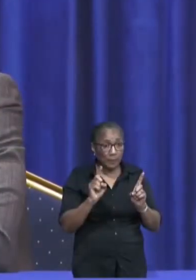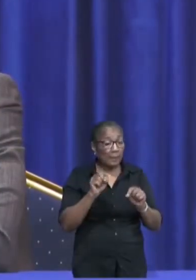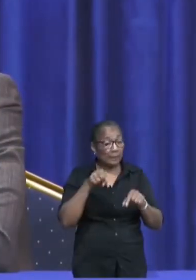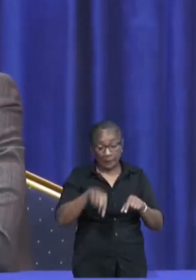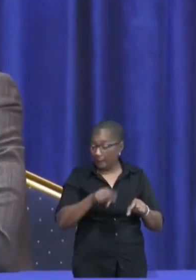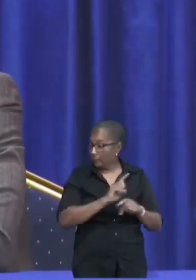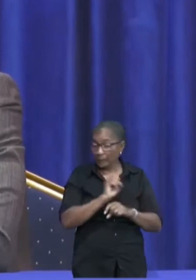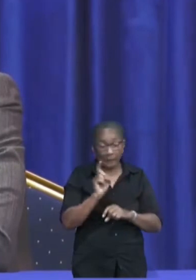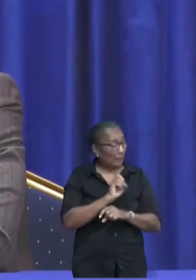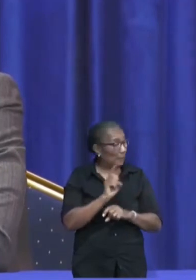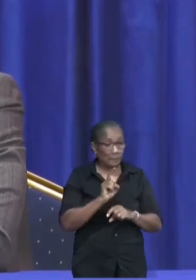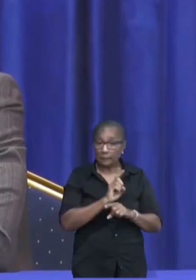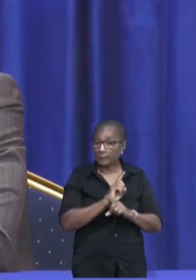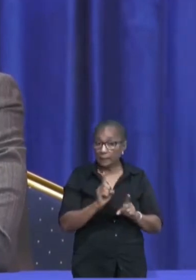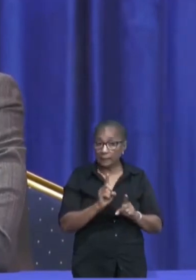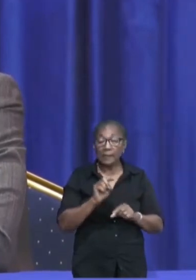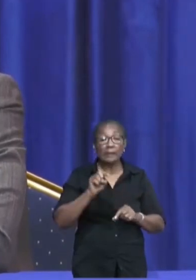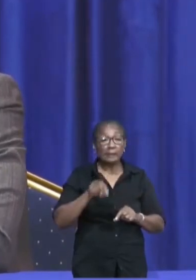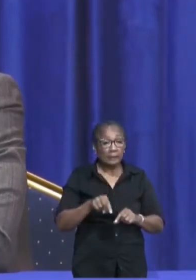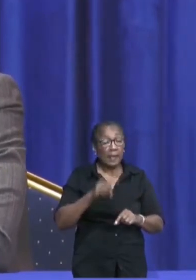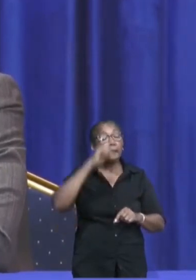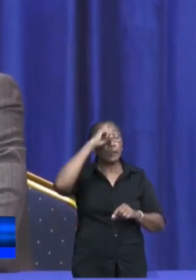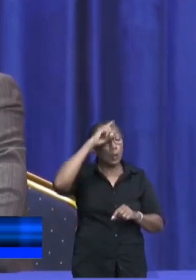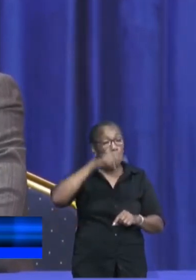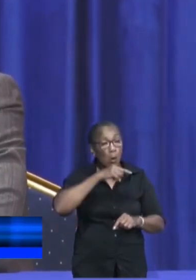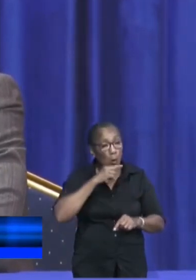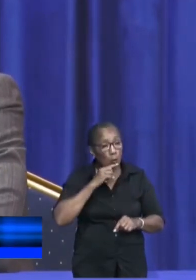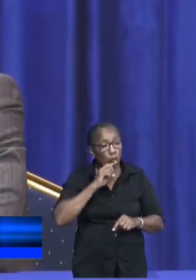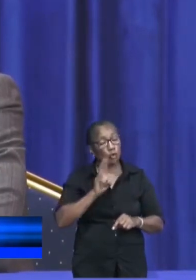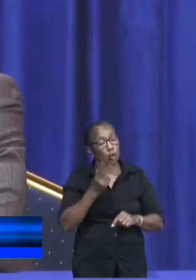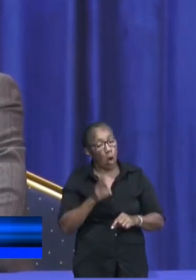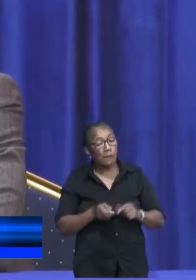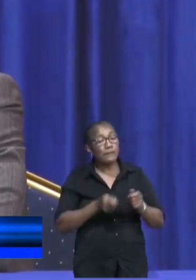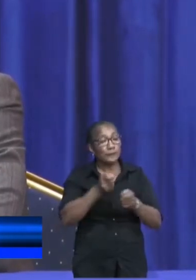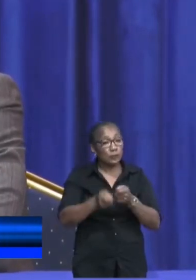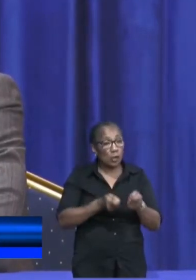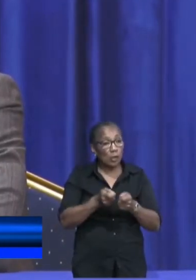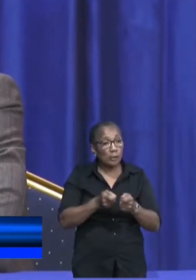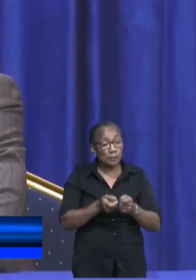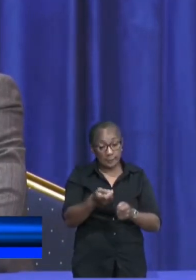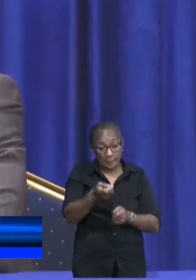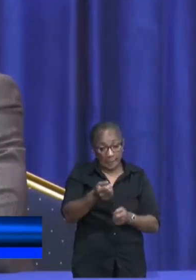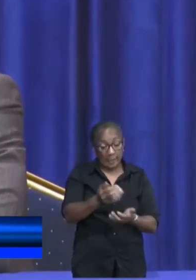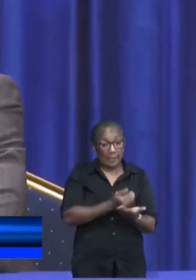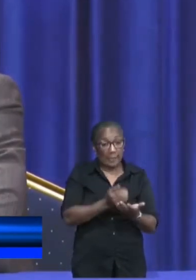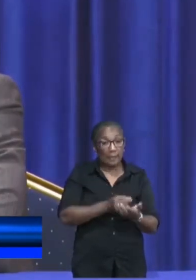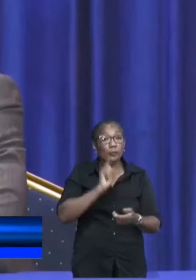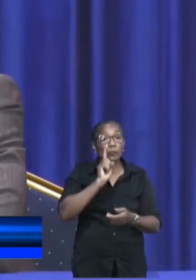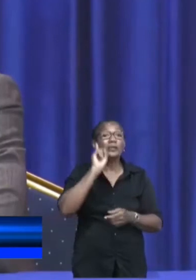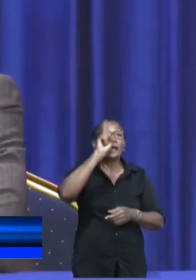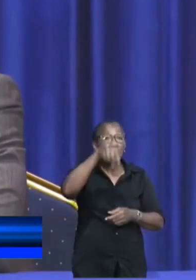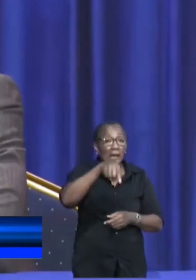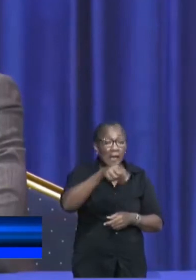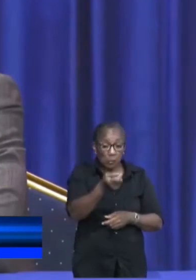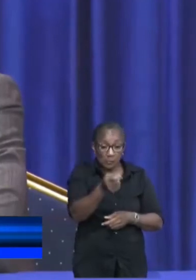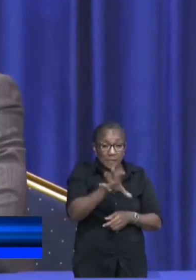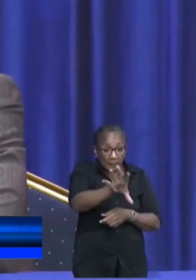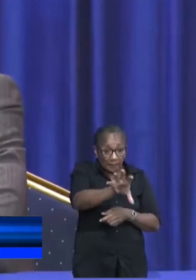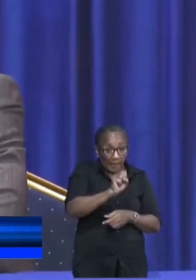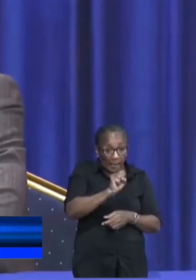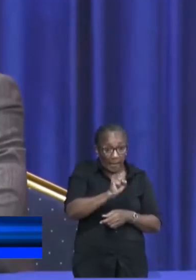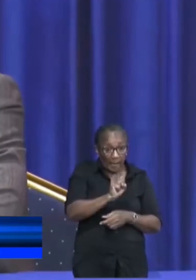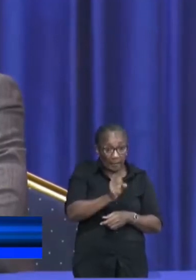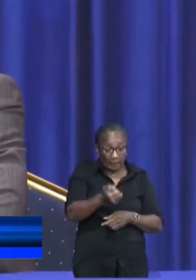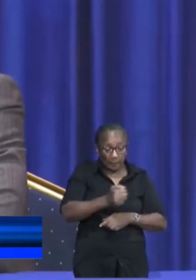betekent niet dat u als ouder of verzorger geld terug moet gaan halen bij de